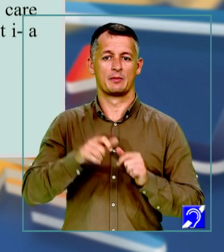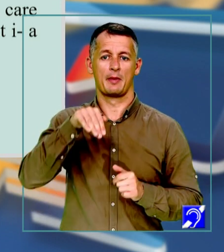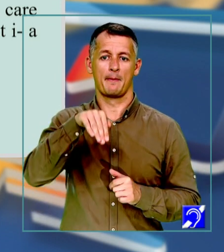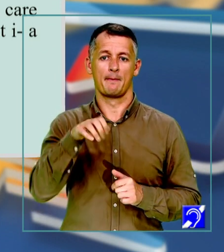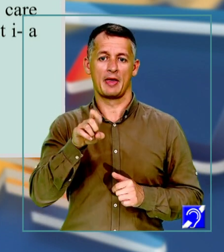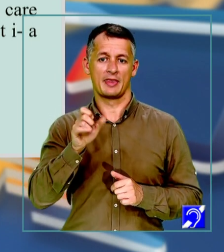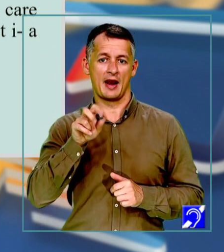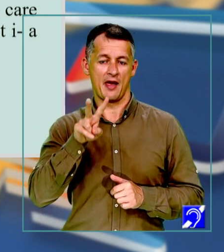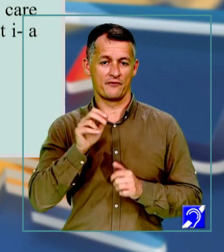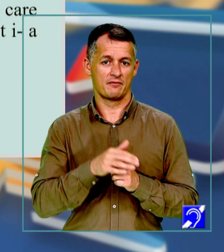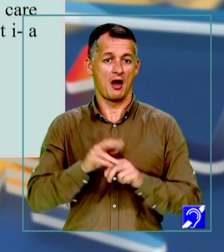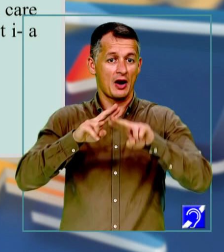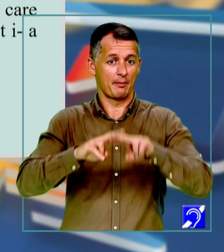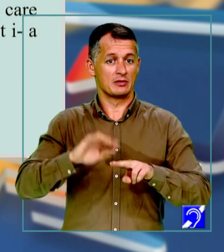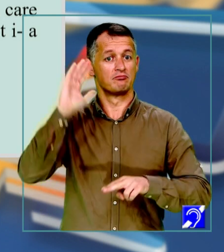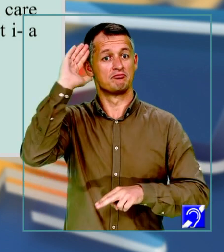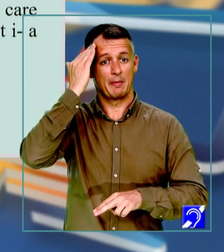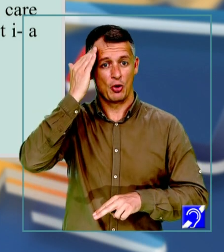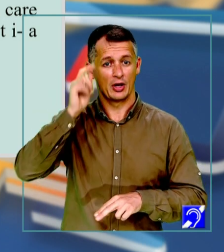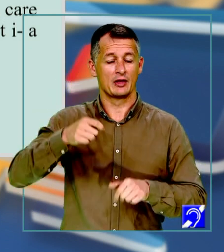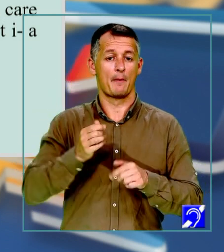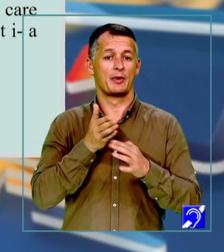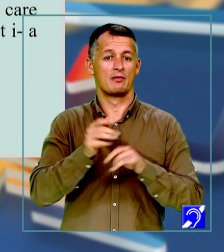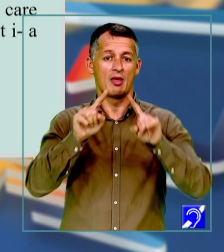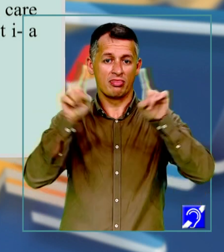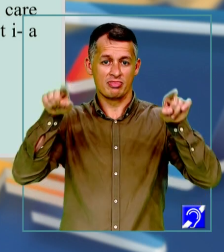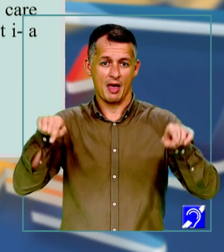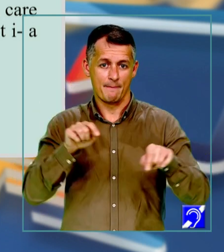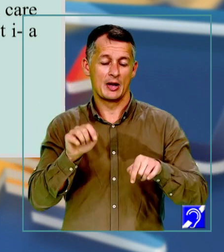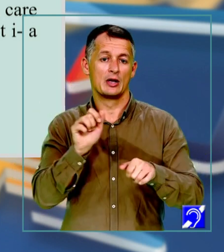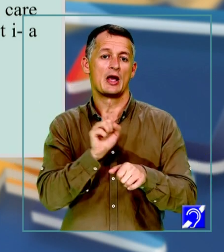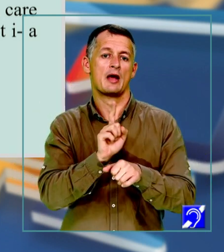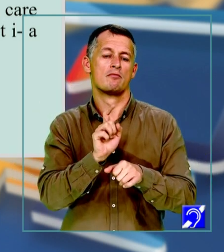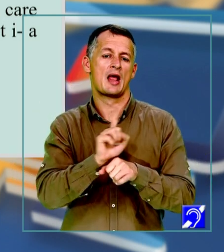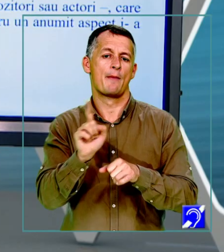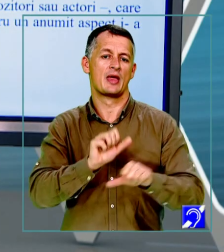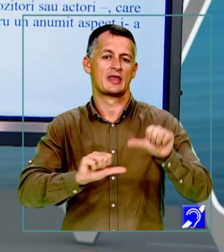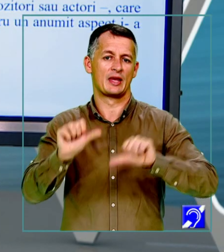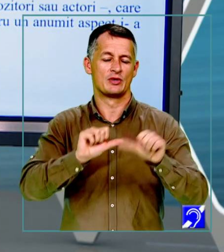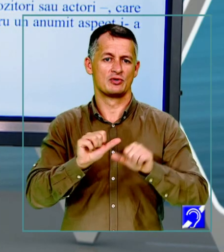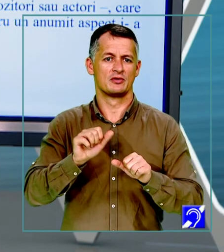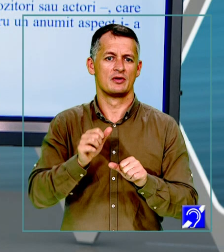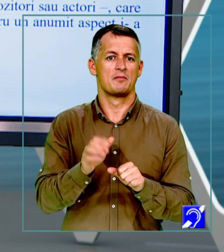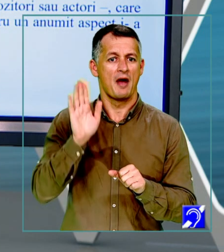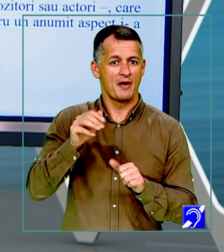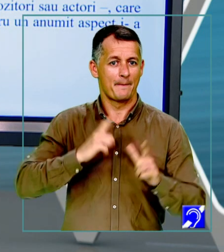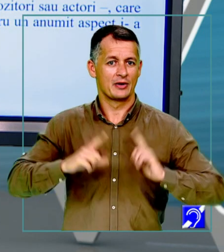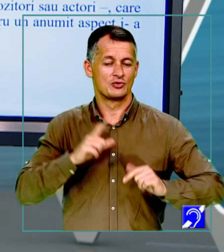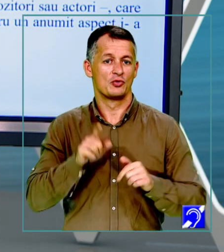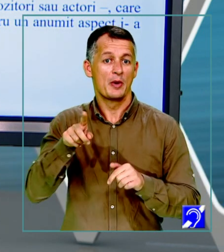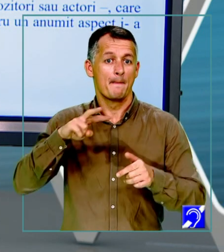de pildă, deși a rămas în memoria tuturor prin tabelul elementelor chimice, Fuțin știu că mai avea o pasiune, confecționarea